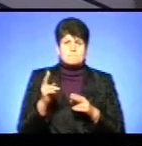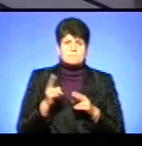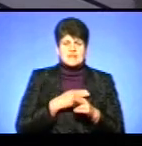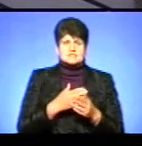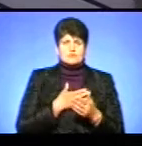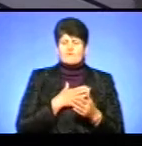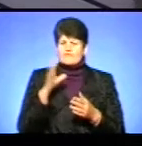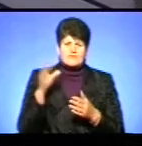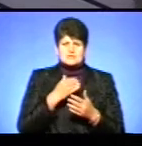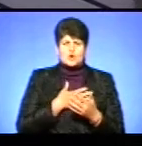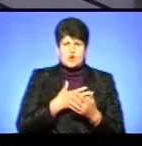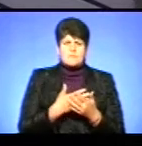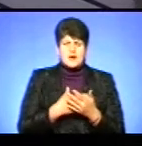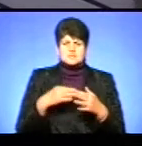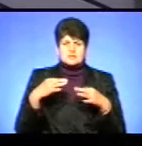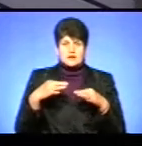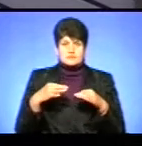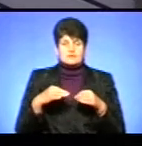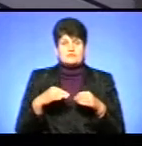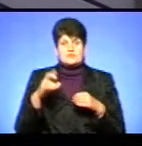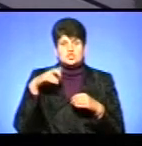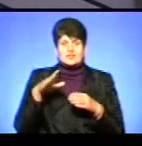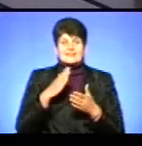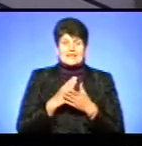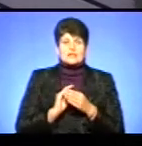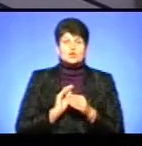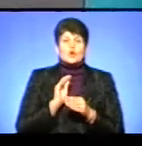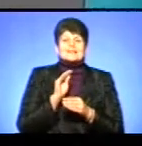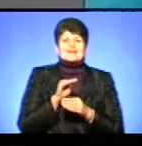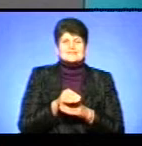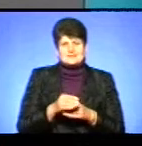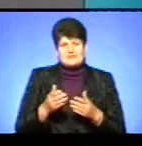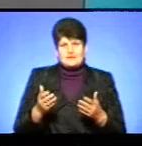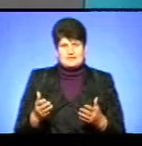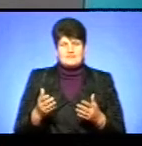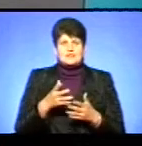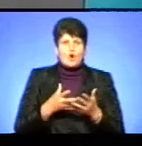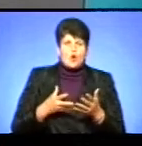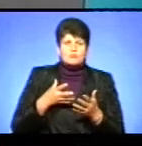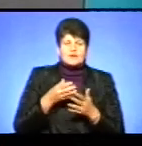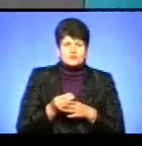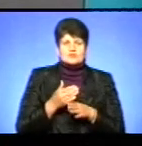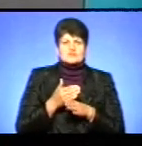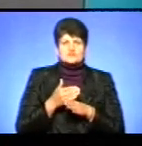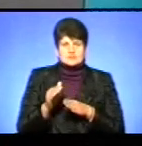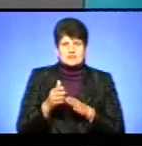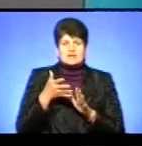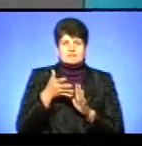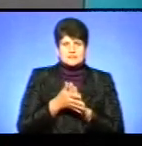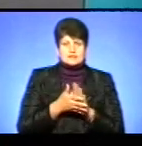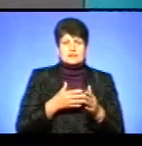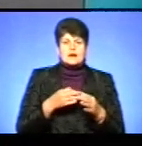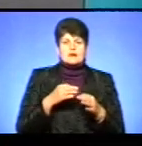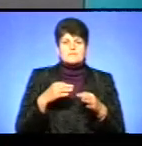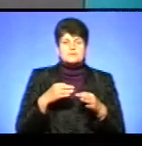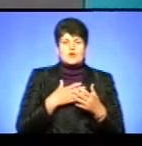громадський транспорт в цивілізованих країнах є дотаційним? Він оплачується частина витрат на громадський